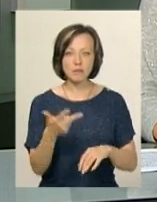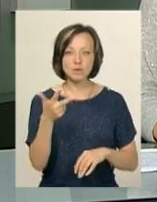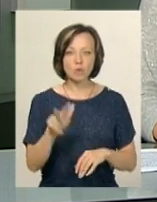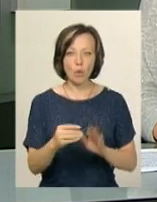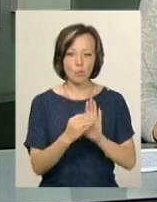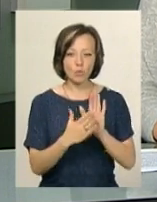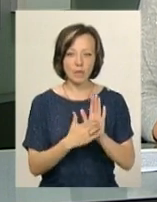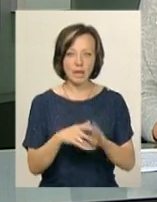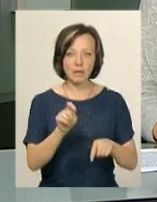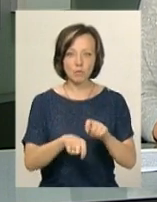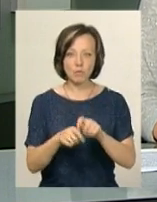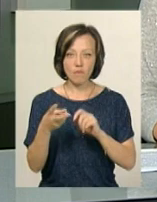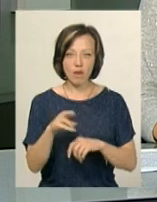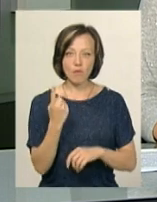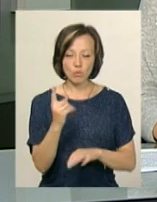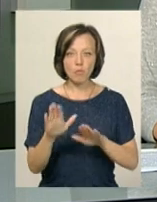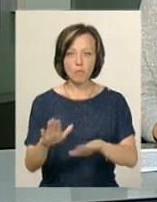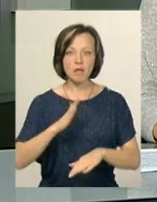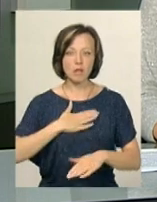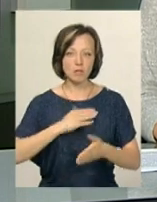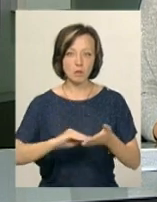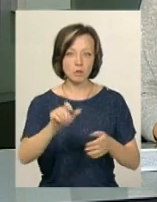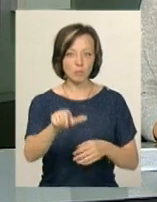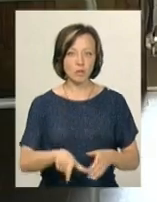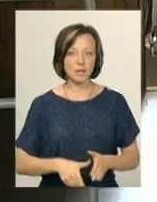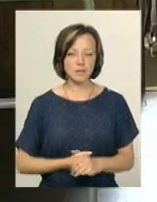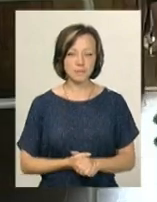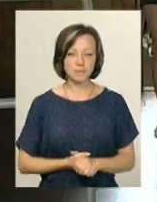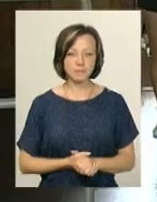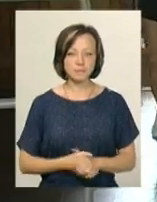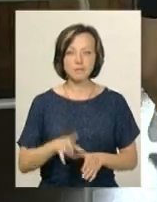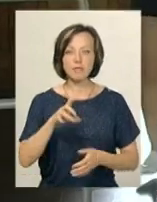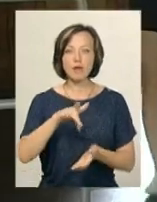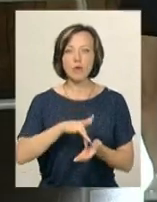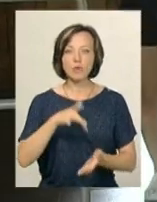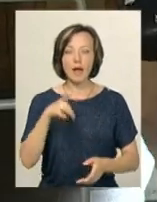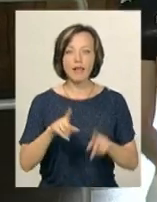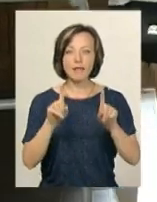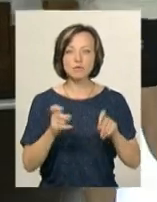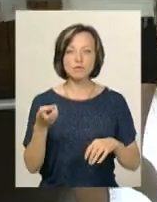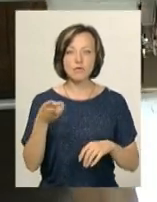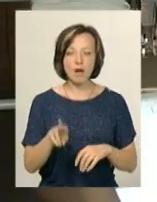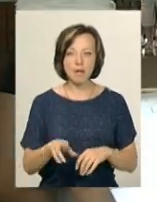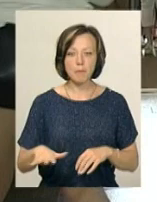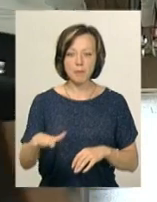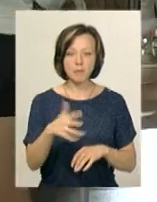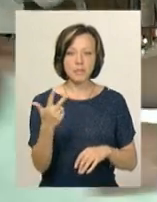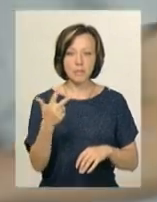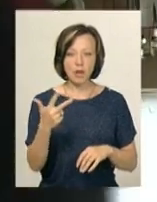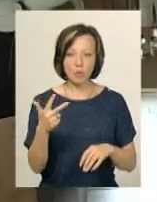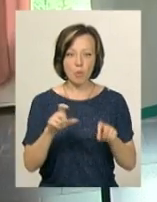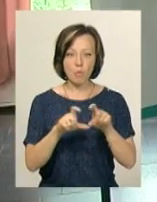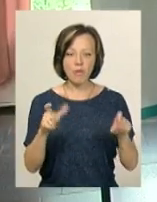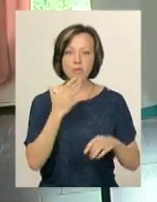трьох пунктах тестування. В одному із них побувала Ірина Аріон. На пункт тестування до приміщення третього корпусу Хмельницького